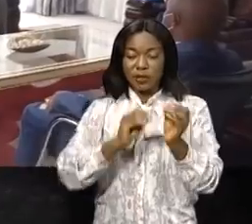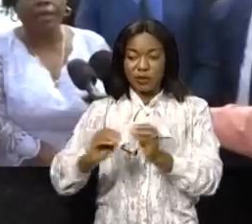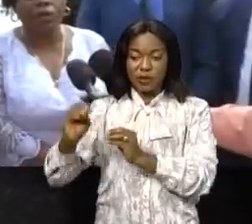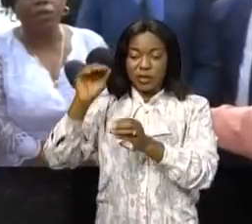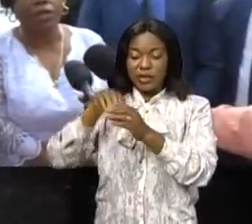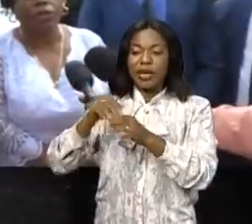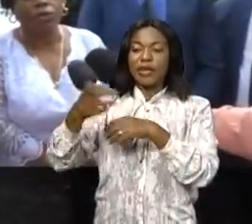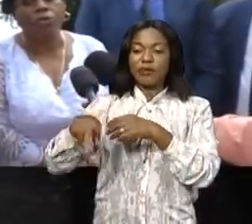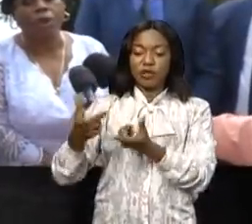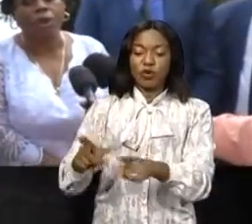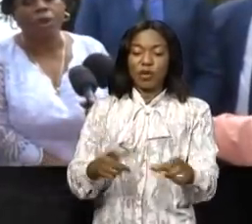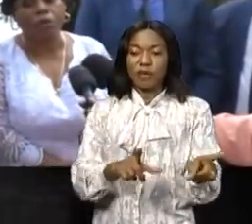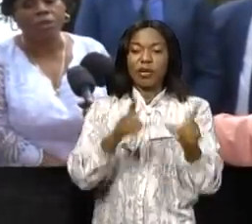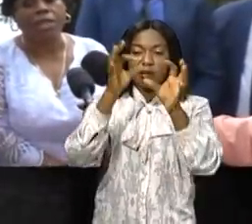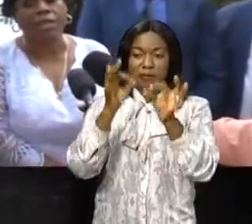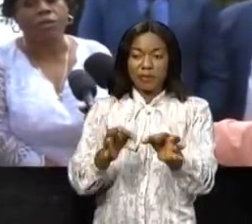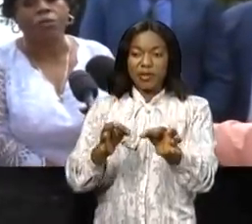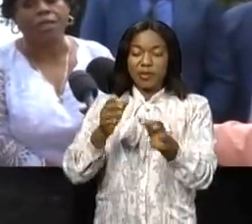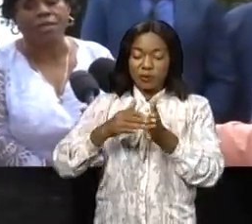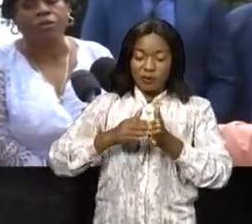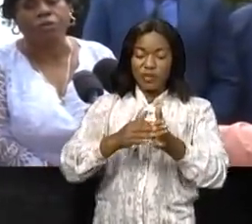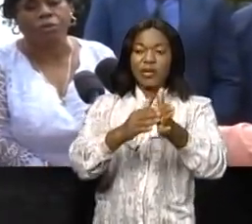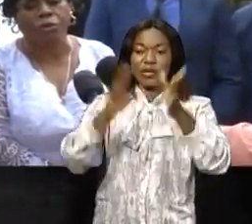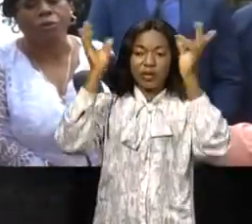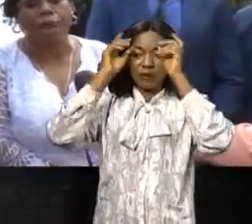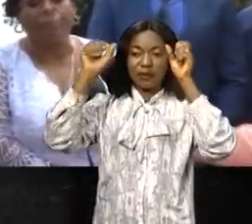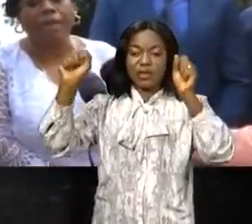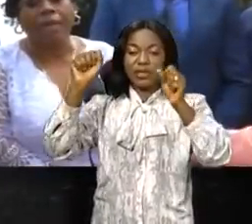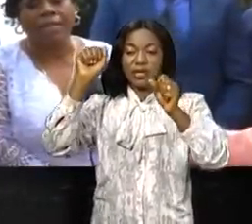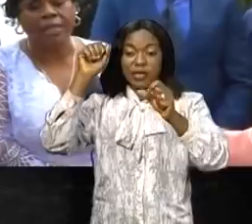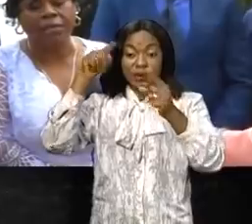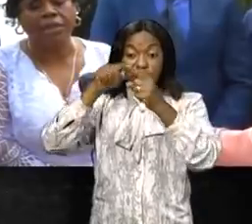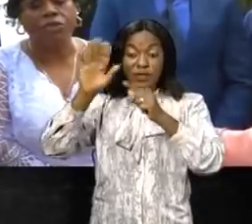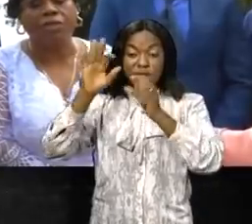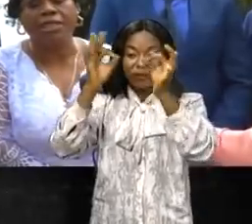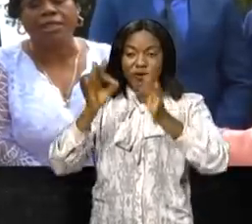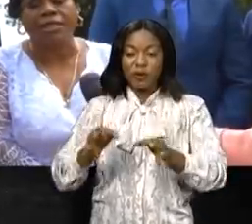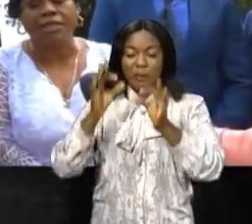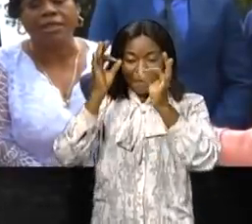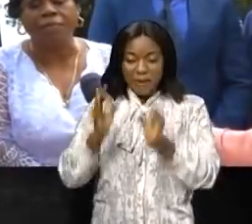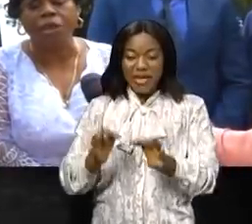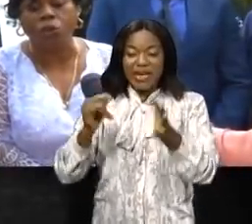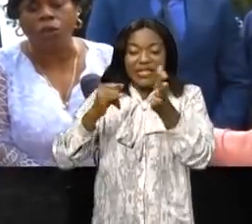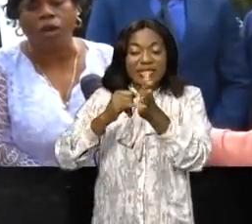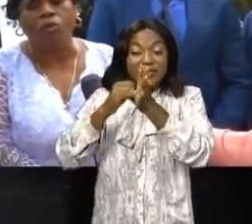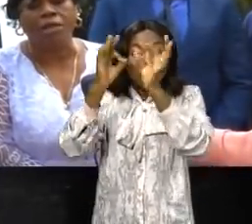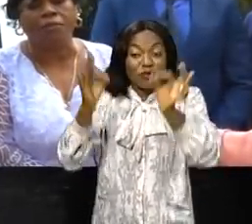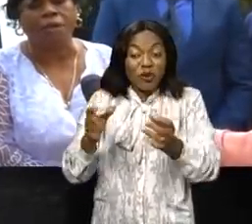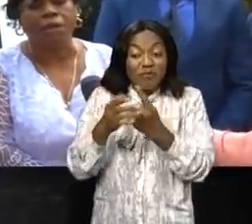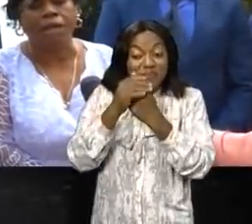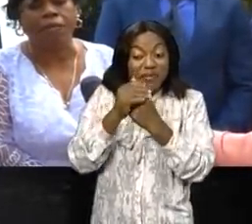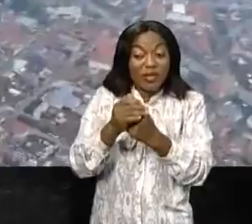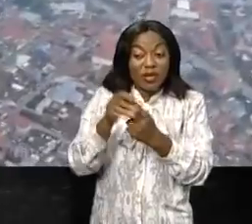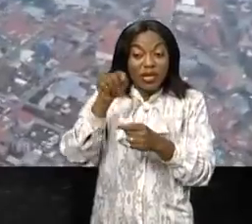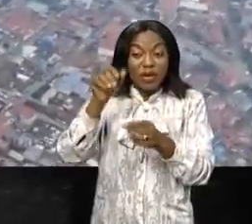-Kivu qui est le détenteur du Fona 5 c'est-à-dire c'est le président de ce forum-là et la sixième édition va s'est tenu bientôt là au mois de